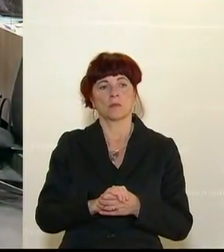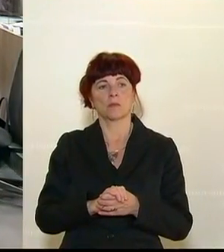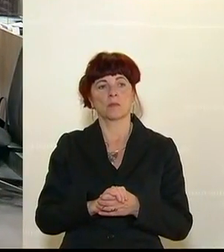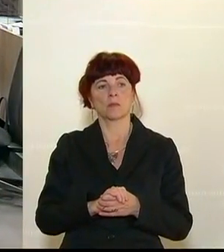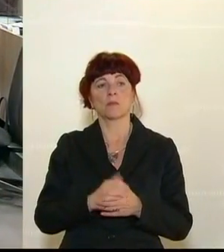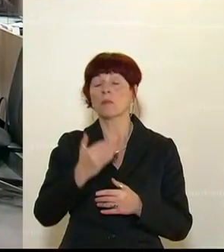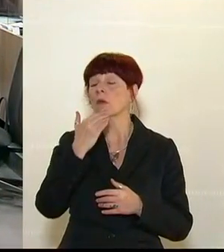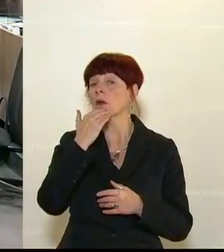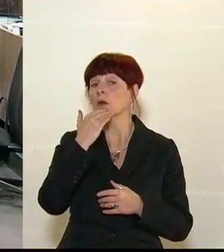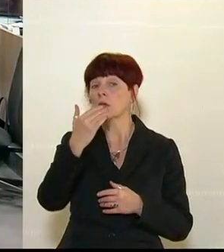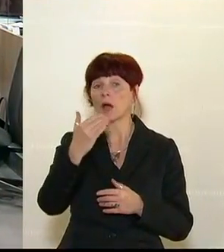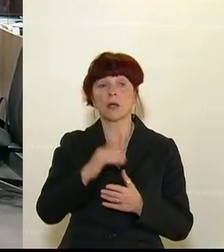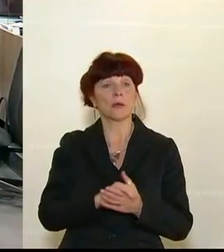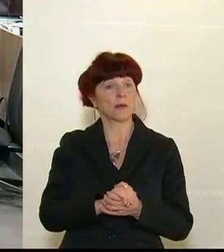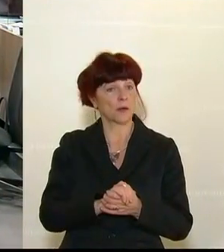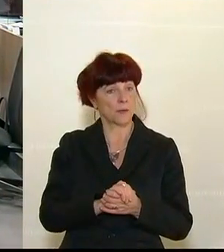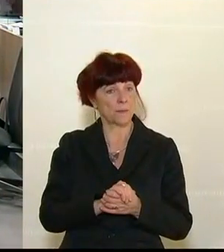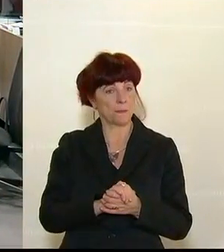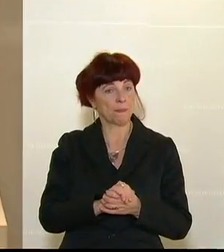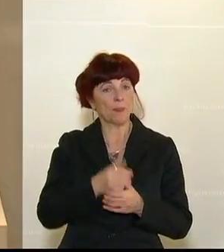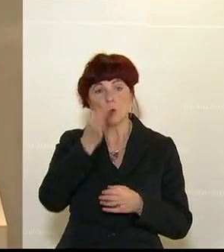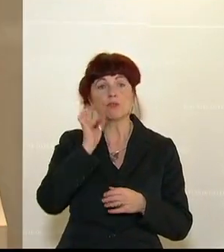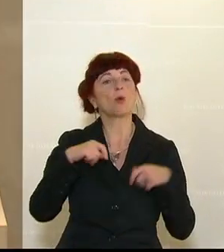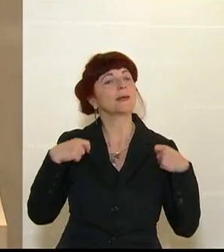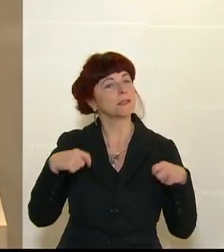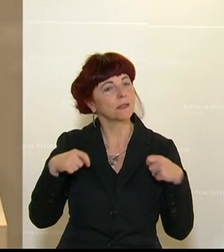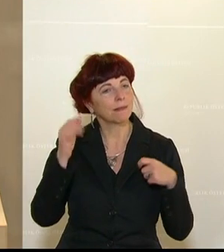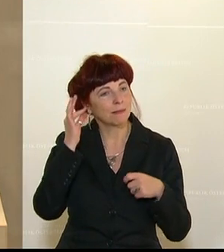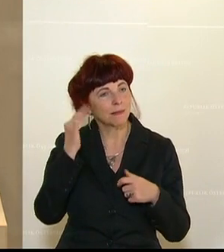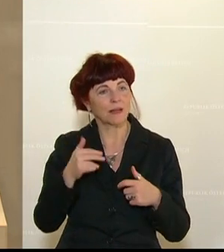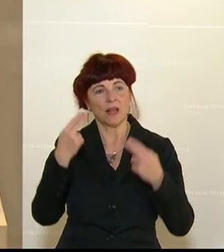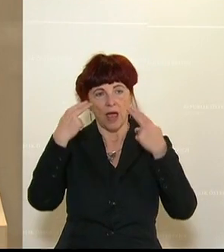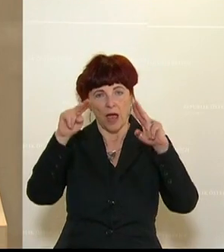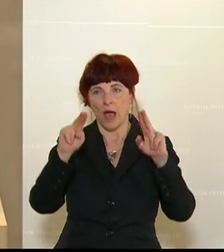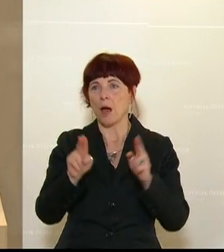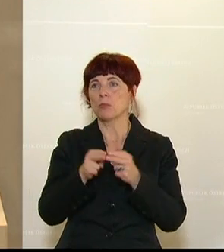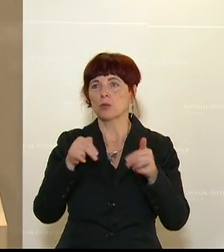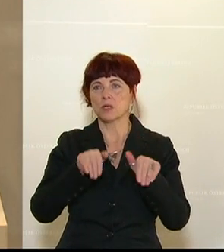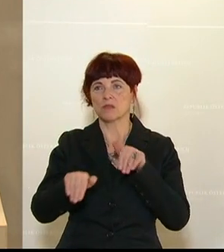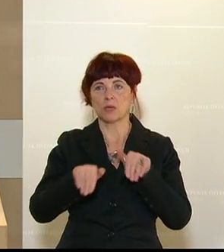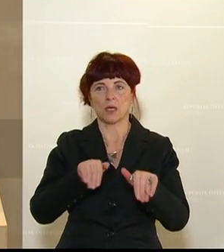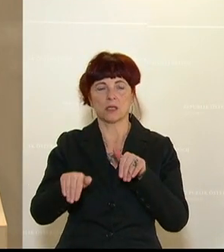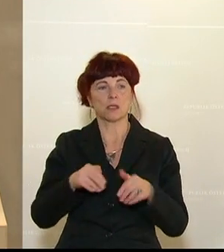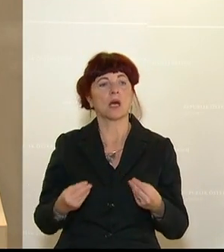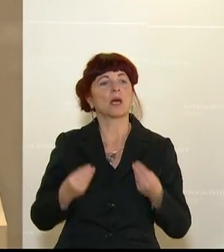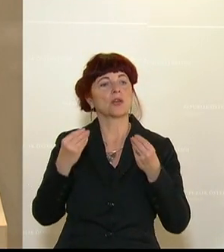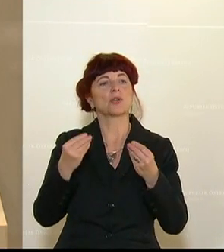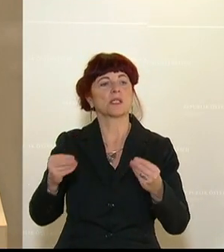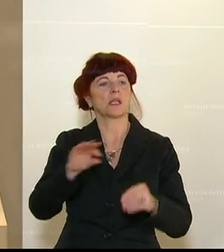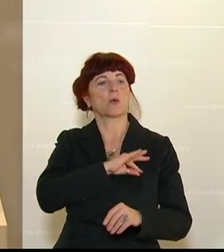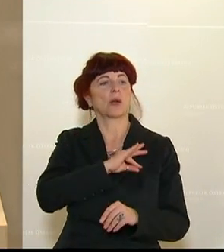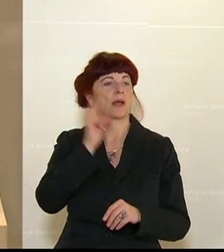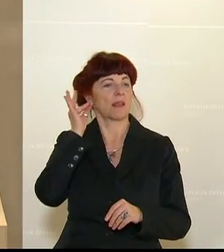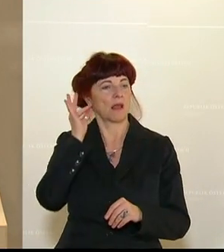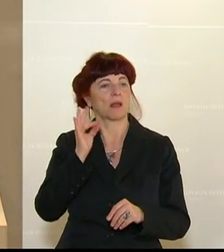Danke Frau Präsidentin, Herr Bundesminister, geschätzte Kolleginnen und Kollegen, sehr geehrte Damen